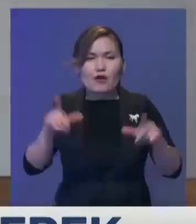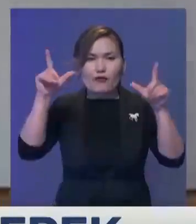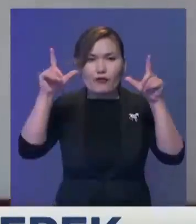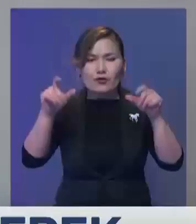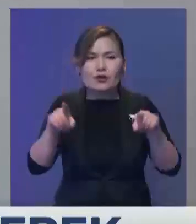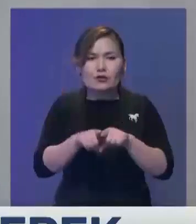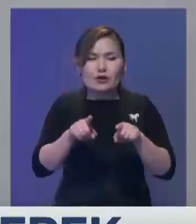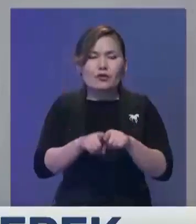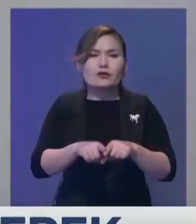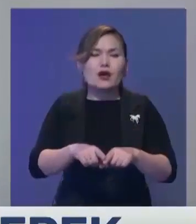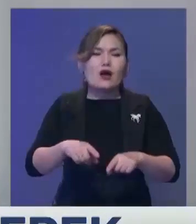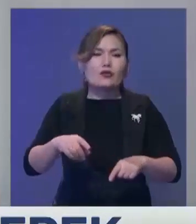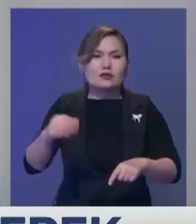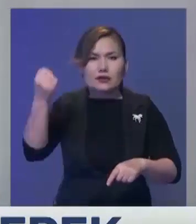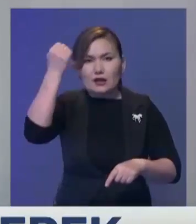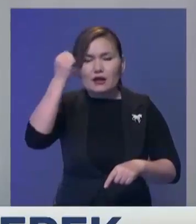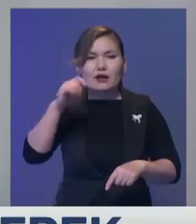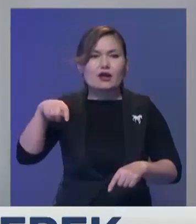құйылған қоңырау ескет сүрет.